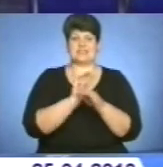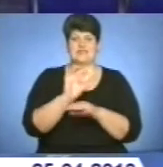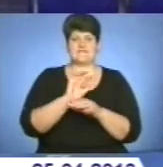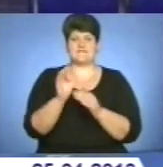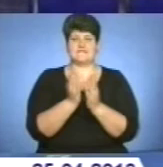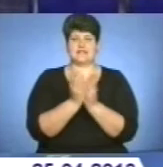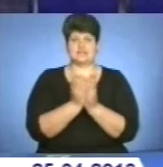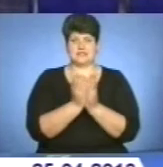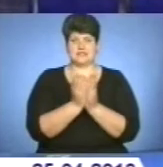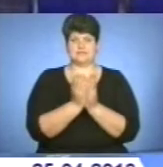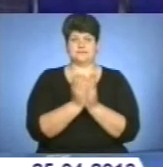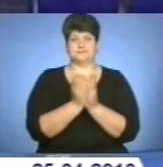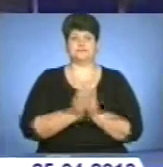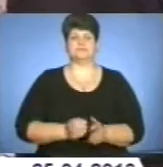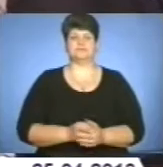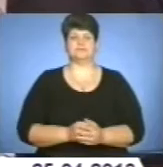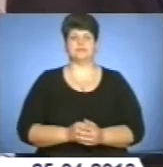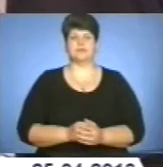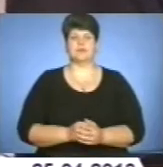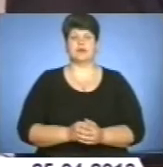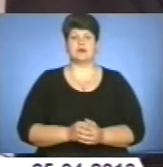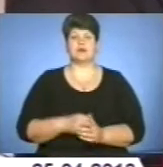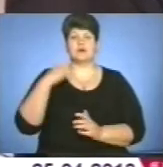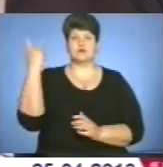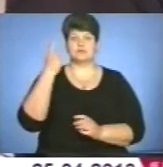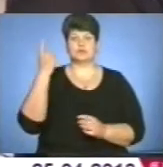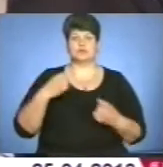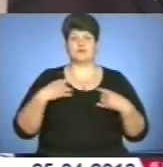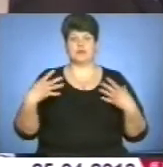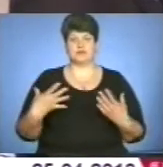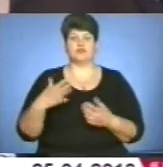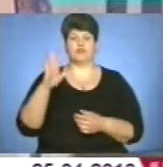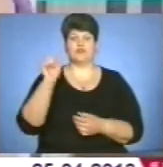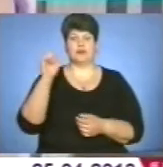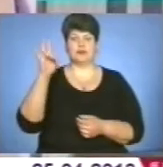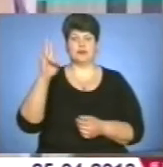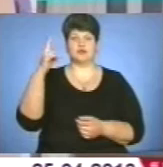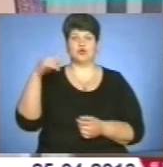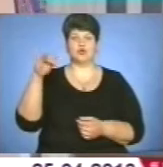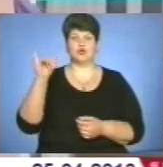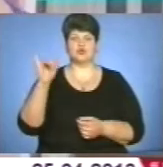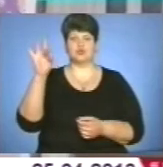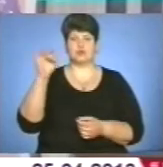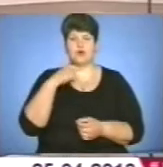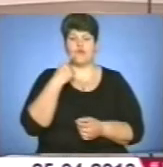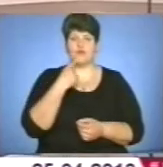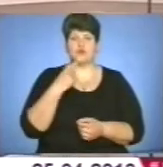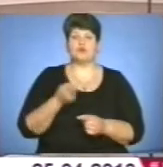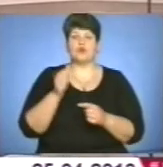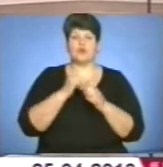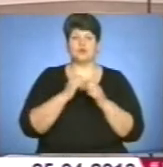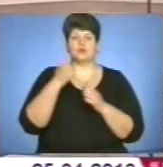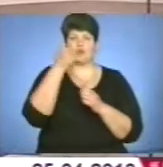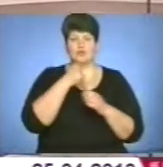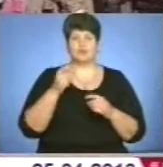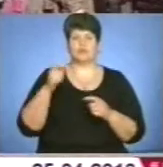побувала наша знімальна група. Господар свята Василь Ванчура зауважує, приємно, що з кожним роком на фестиваль приходить